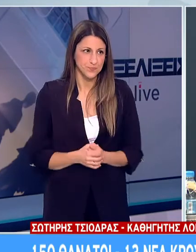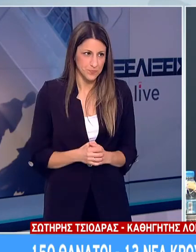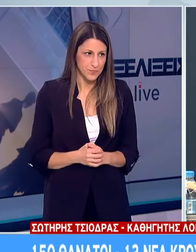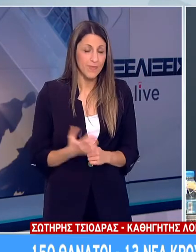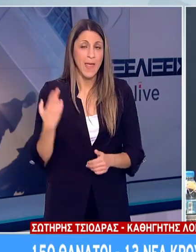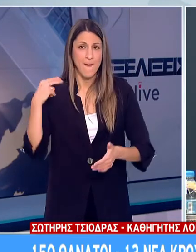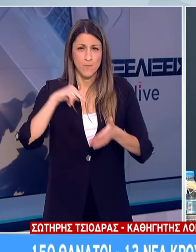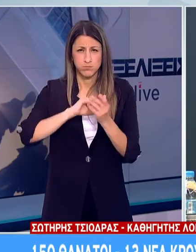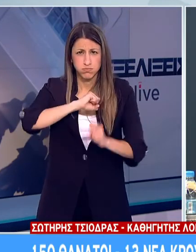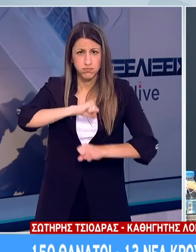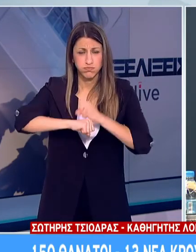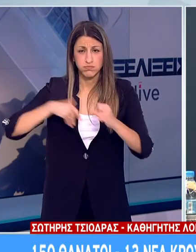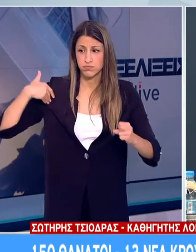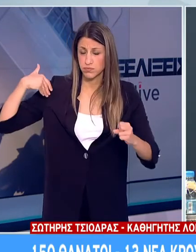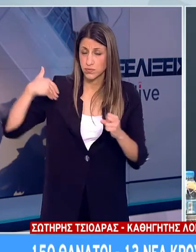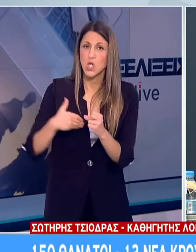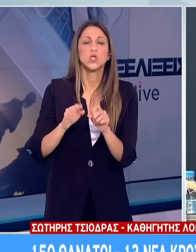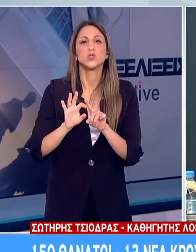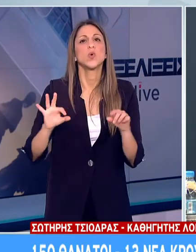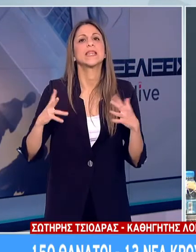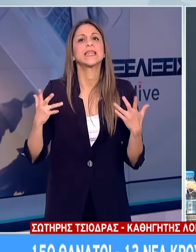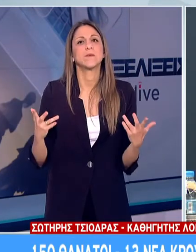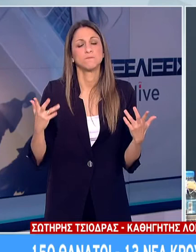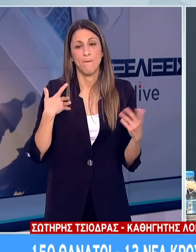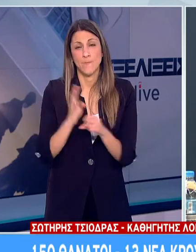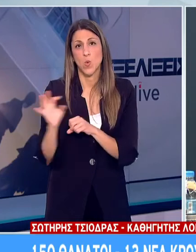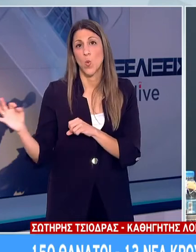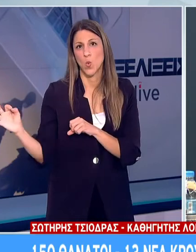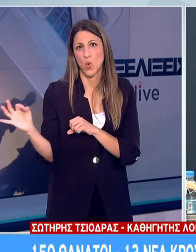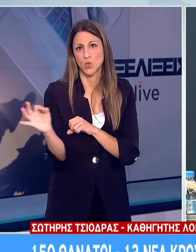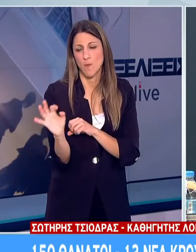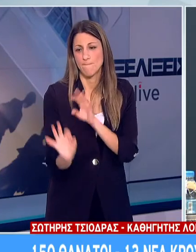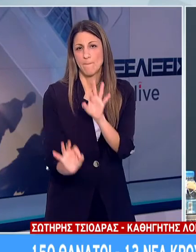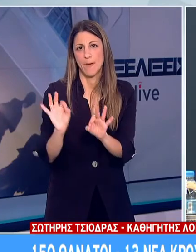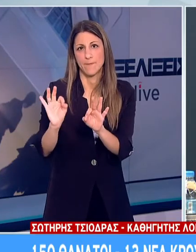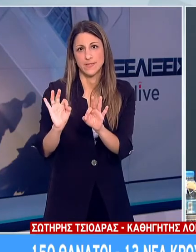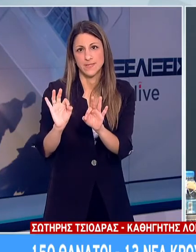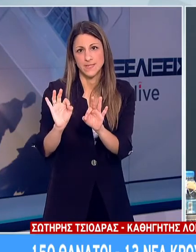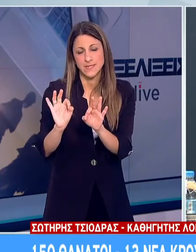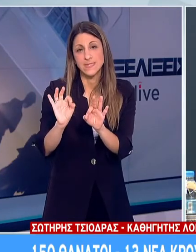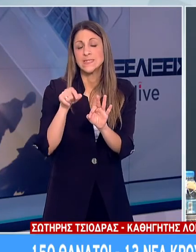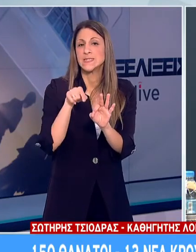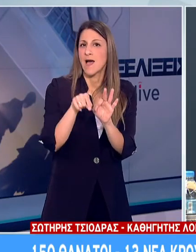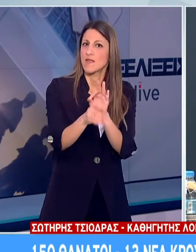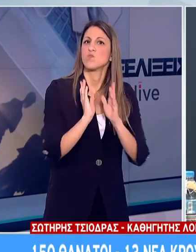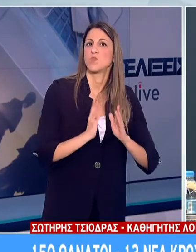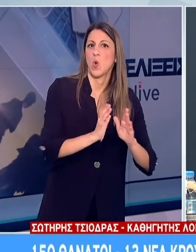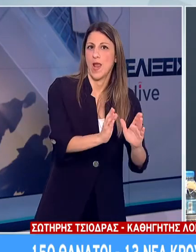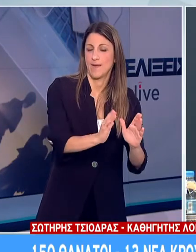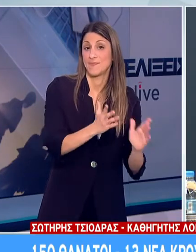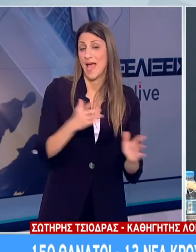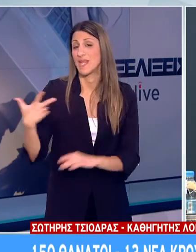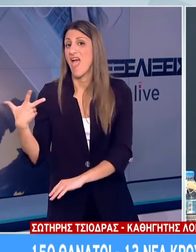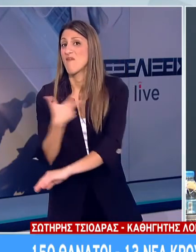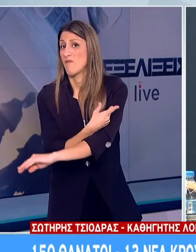Μεγάλη προσπάθεια για να μην ακυρώνει η παρουσία της επιδημίας την πορεία άλλων εμβολίων που είναι σημαντικά και σώζουν ζωές σε όλο